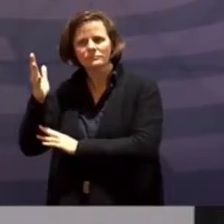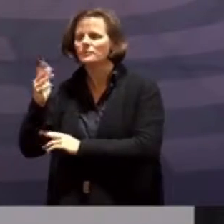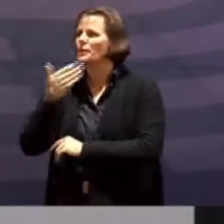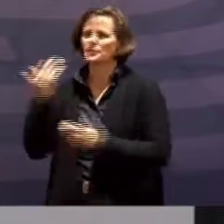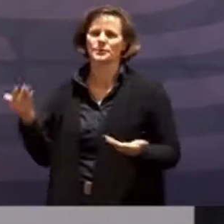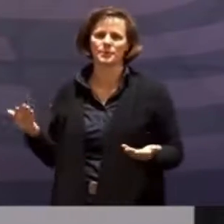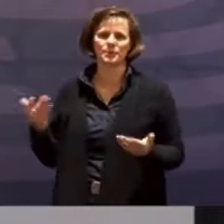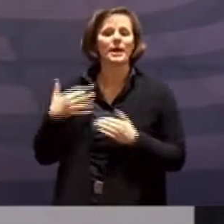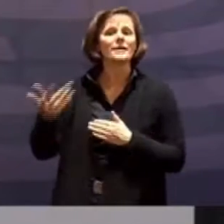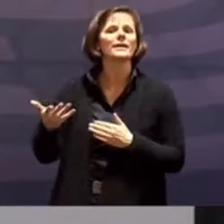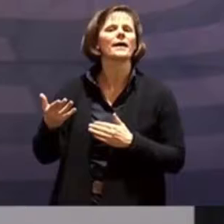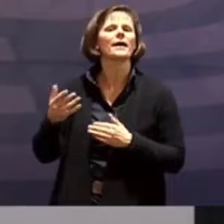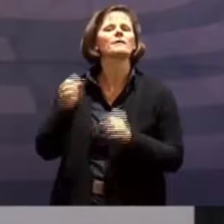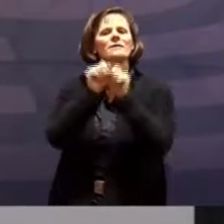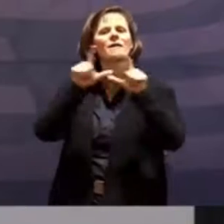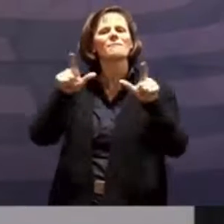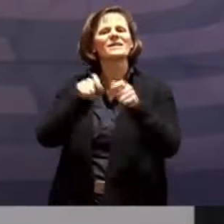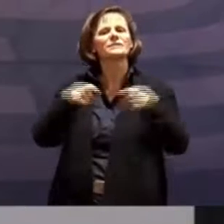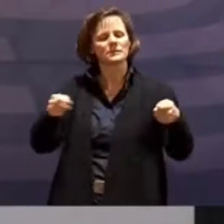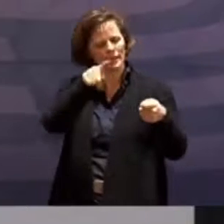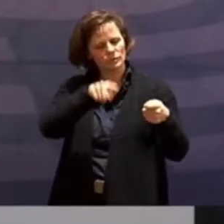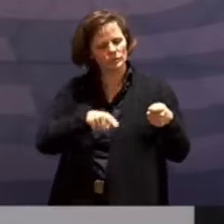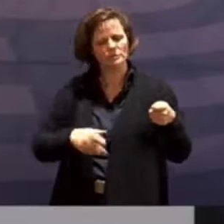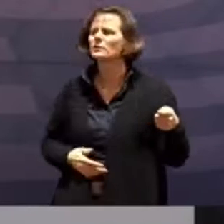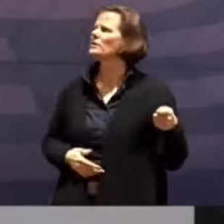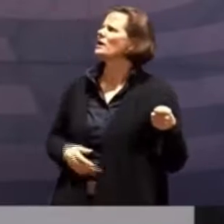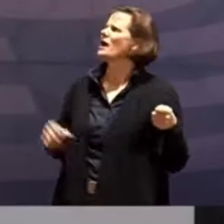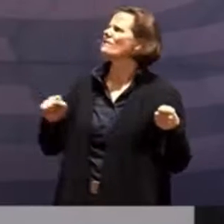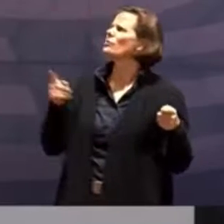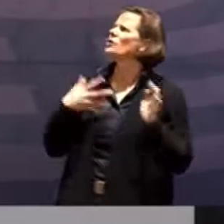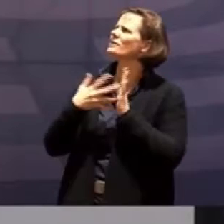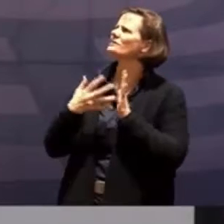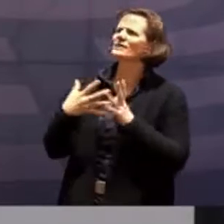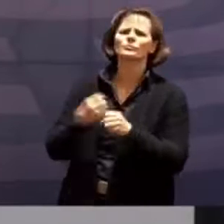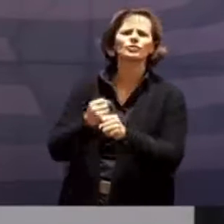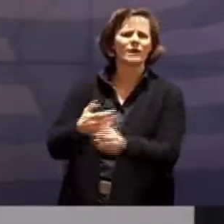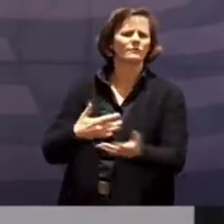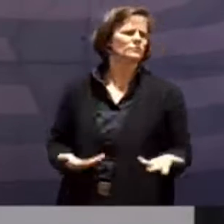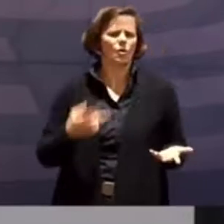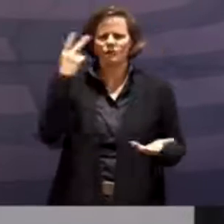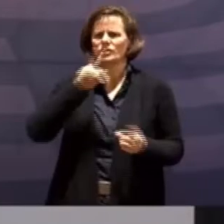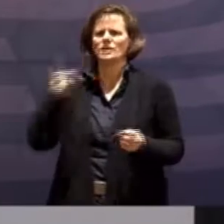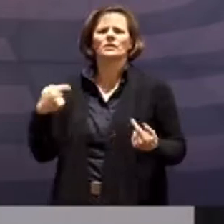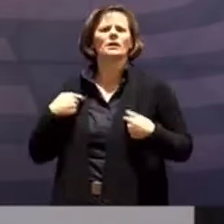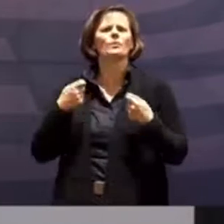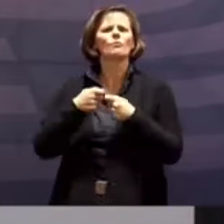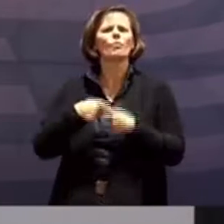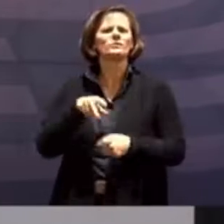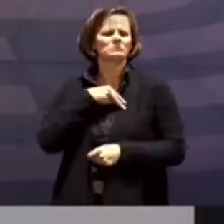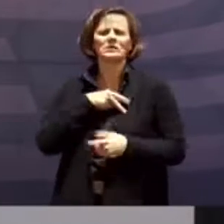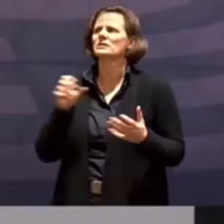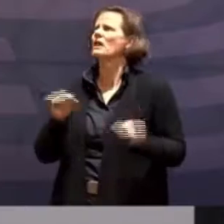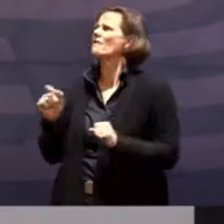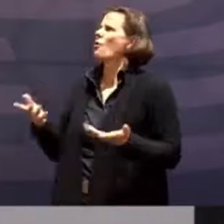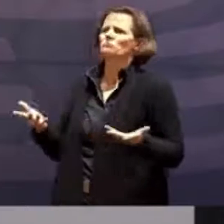zitiert mit dem Zitat, warum soll ich jetzt Tests beschaffen? Er verstehe sowieso nicht, wieso er sich als Bundesminister mit so etwas beschäftigen sollte. Zitat Ende.